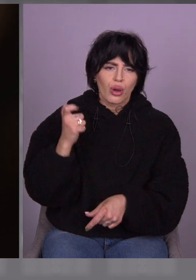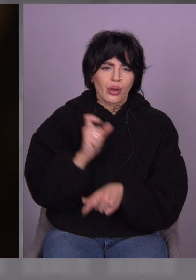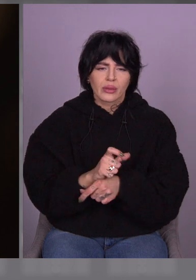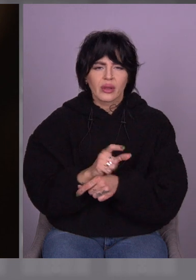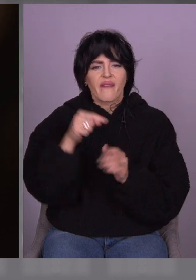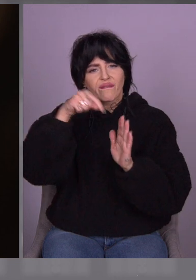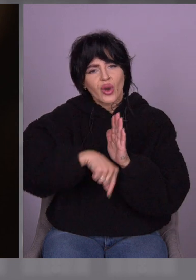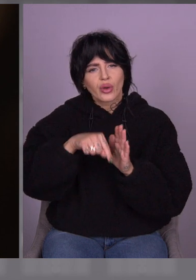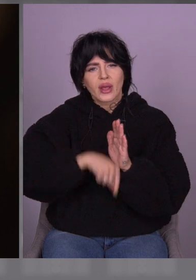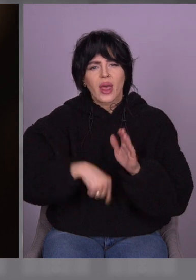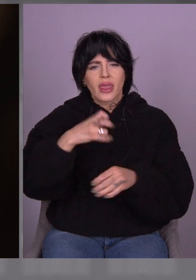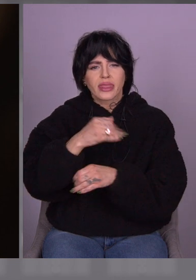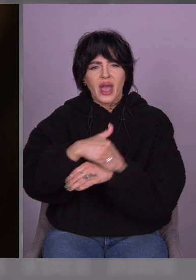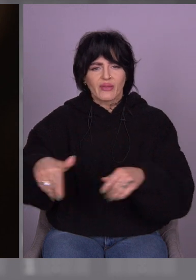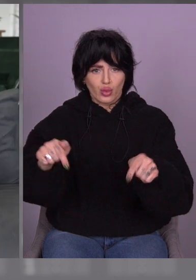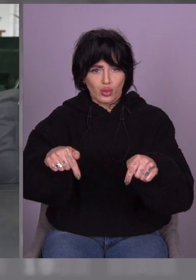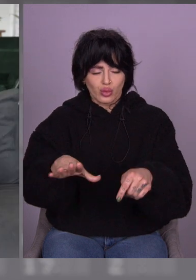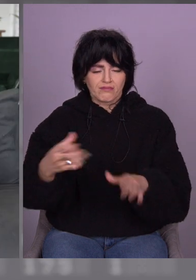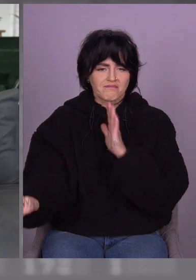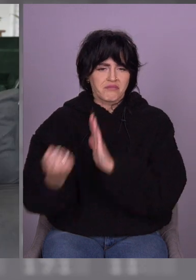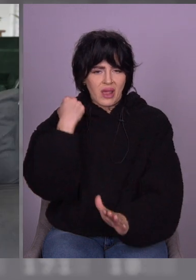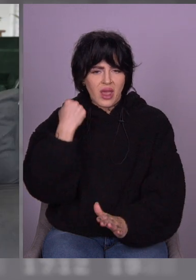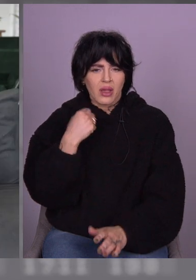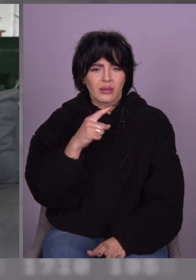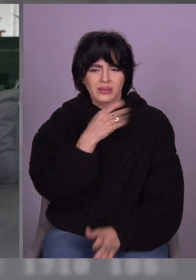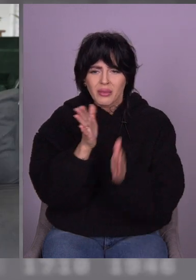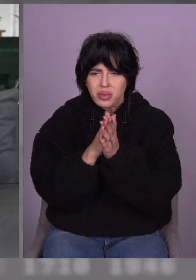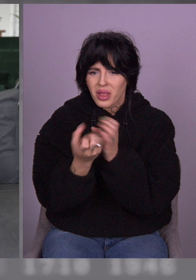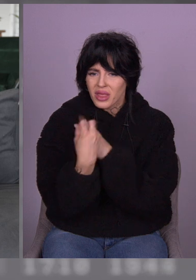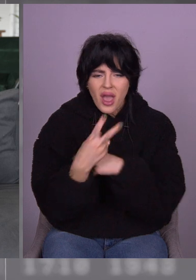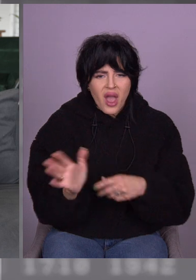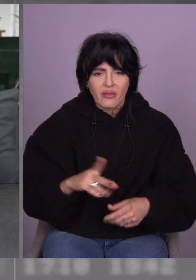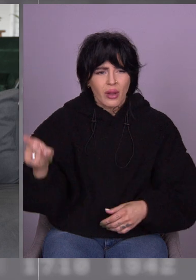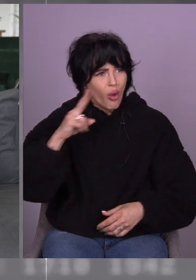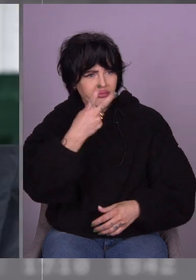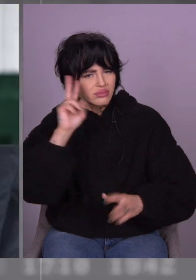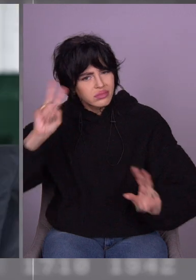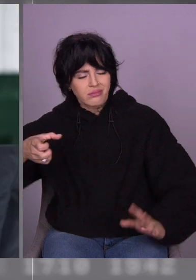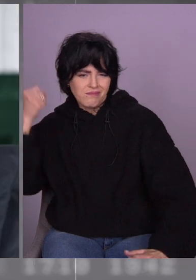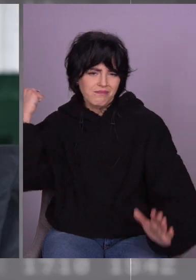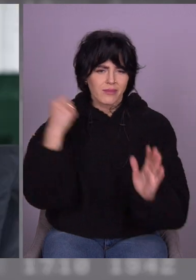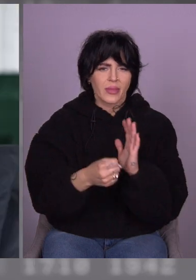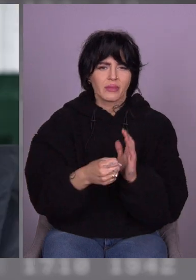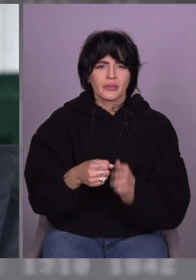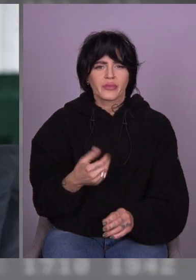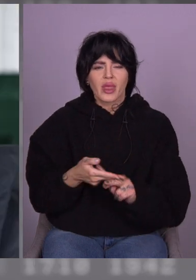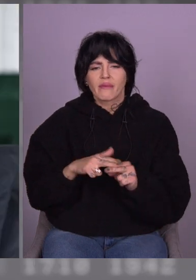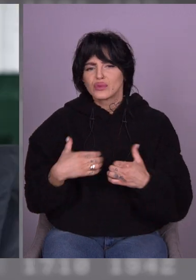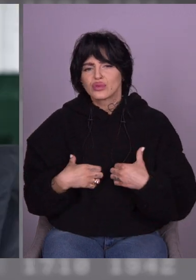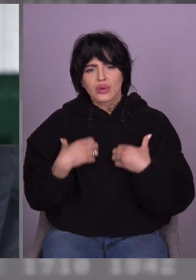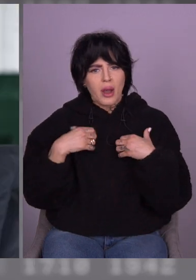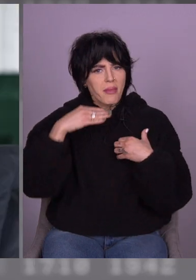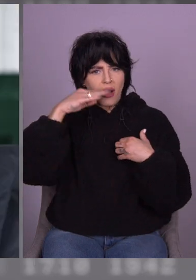квадраті, ось тут? Ось в цьому місті. Це важко слухати. Він не розказував.